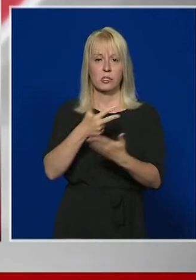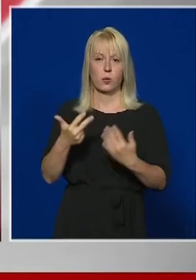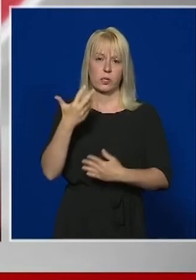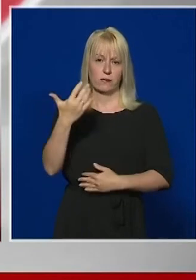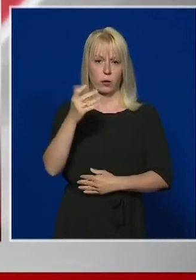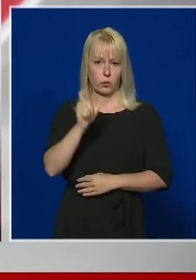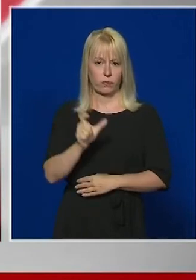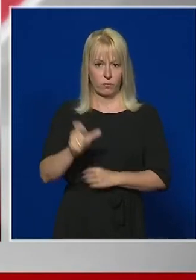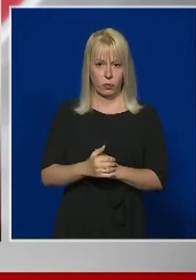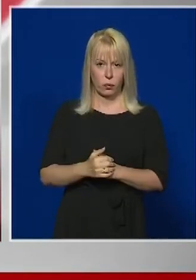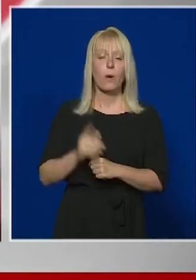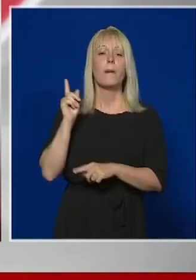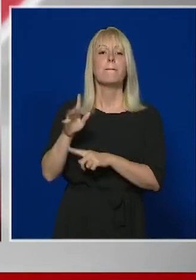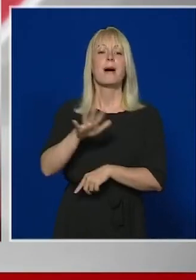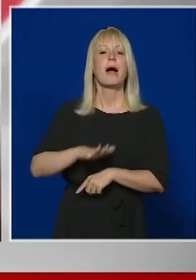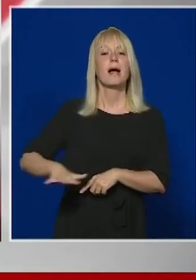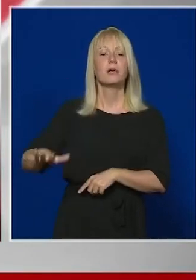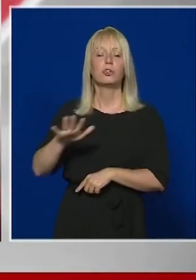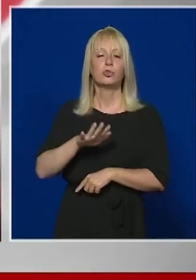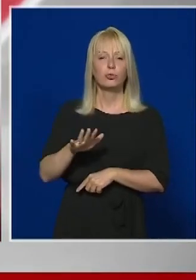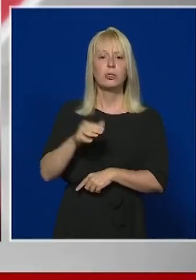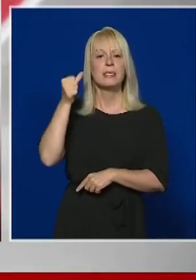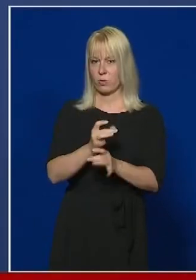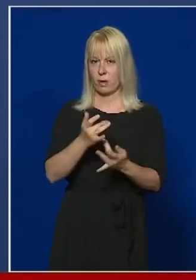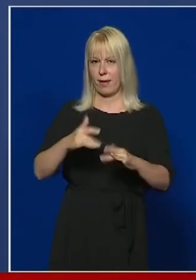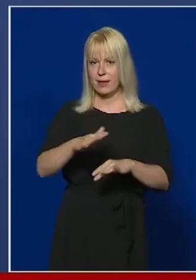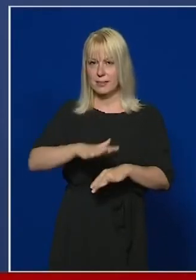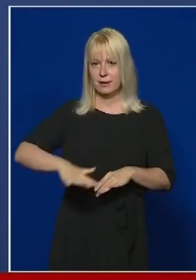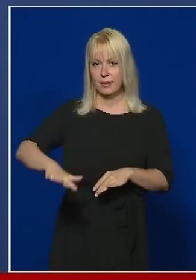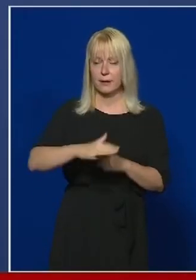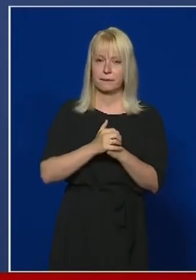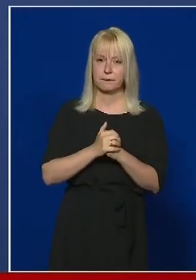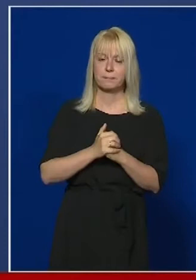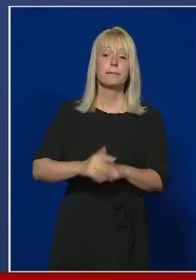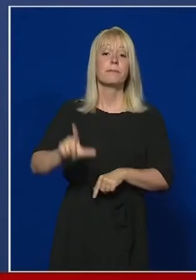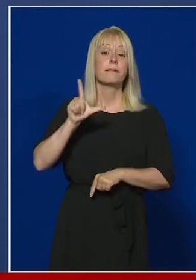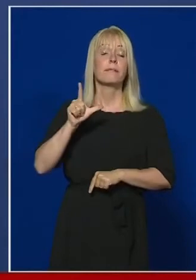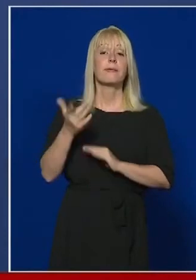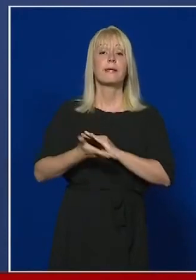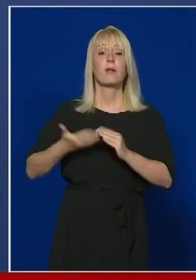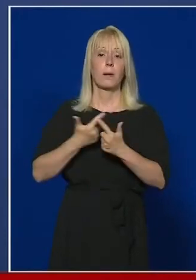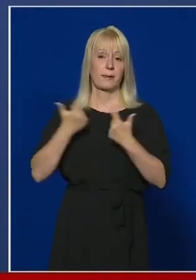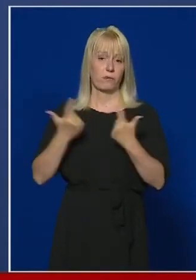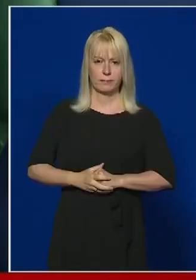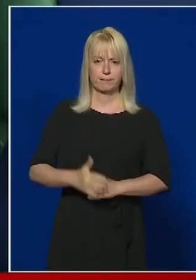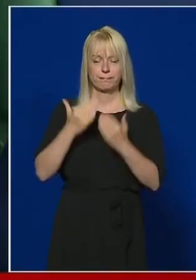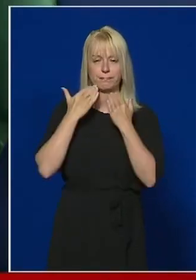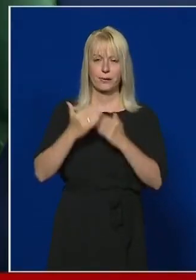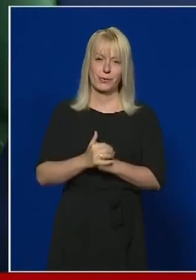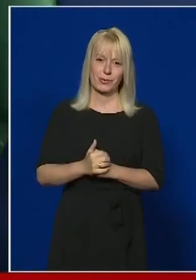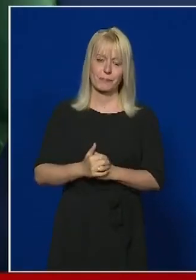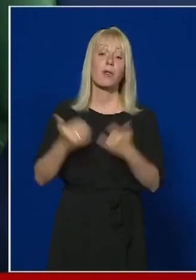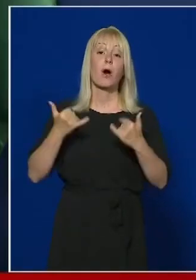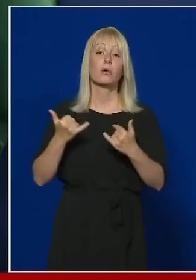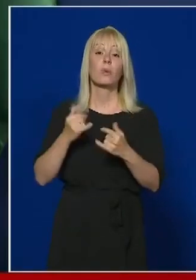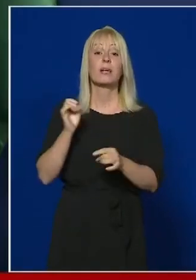alapbetegsége, amire rárakódott a koronavírus fertőzés, mondta Müller Cecília, országos tisztifőorvos. Ismét